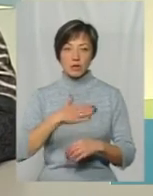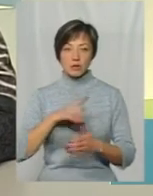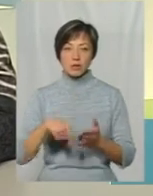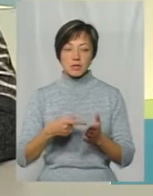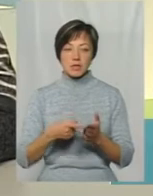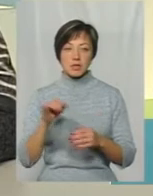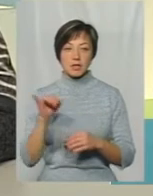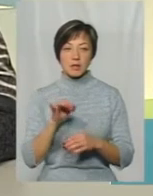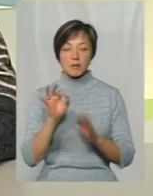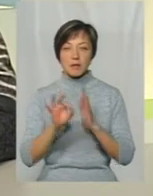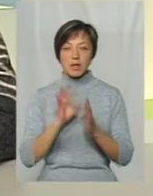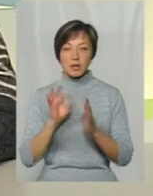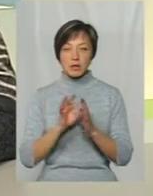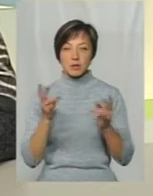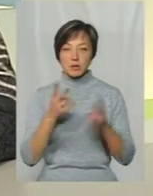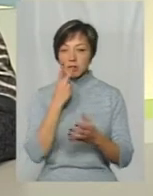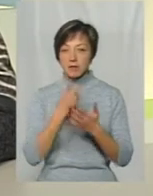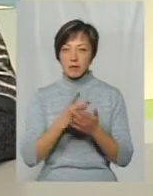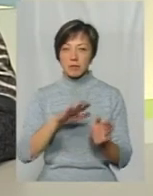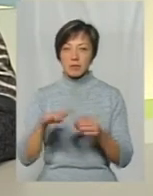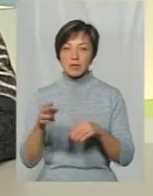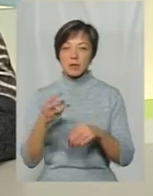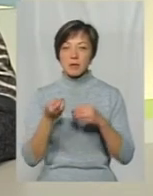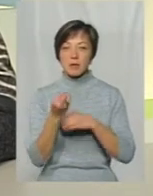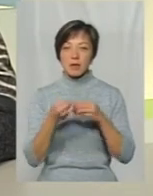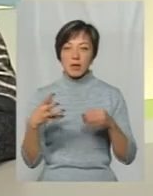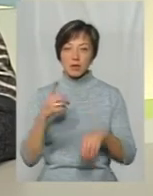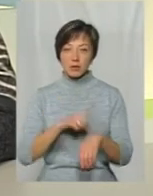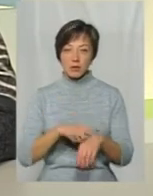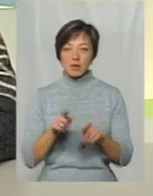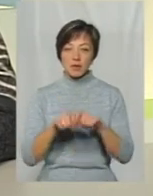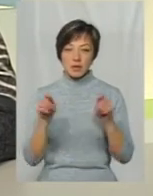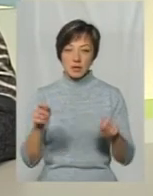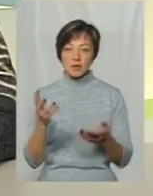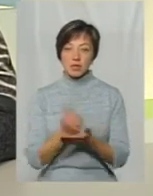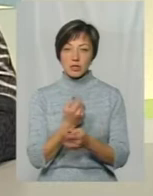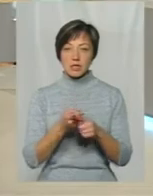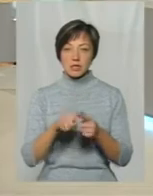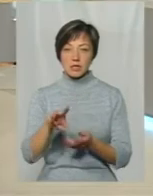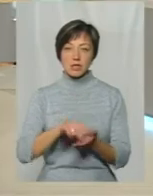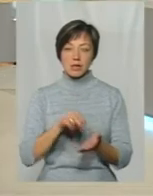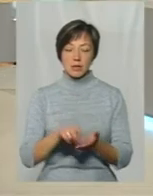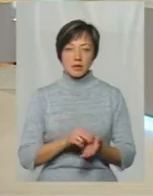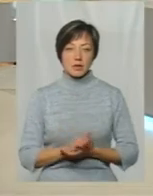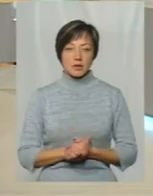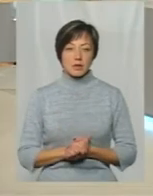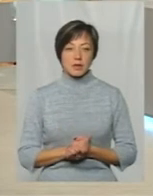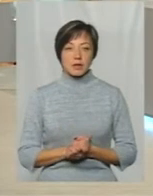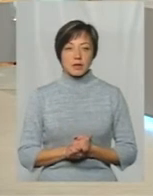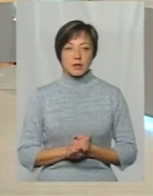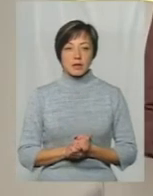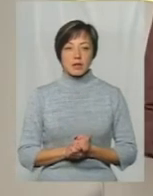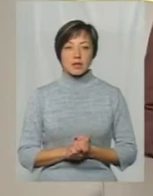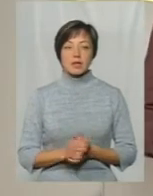-мешканець І підказав мені, що потрібно дивитися після 15-ї години Коли я відкрила, відповідно, я знайшла цей запис Пані Тетяно, а скільки